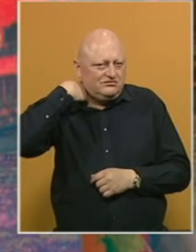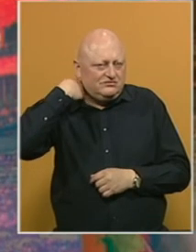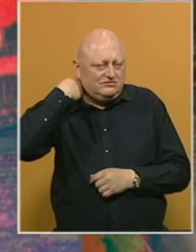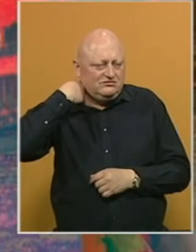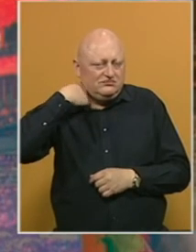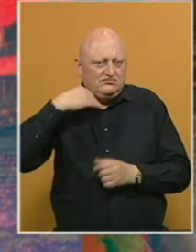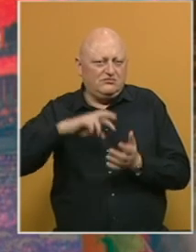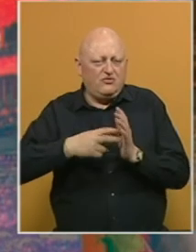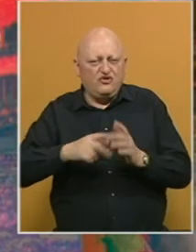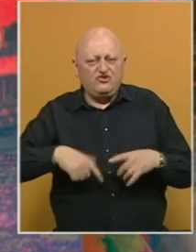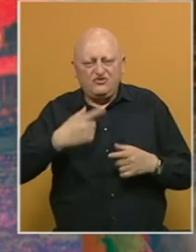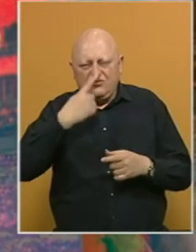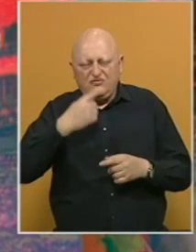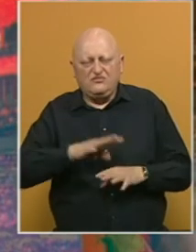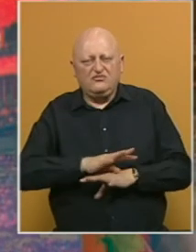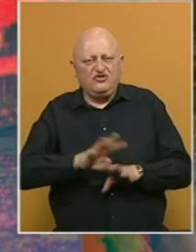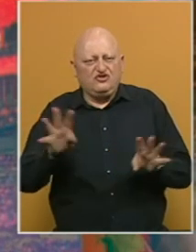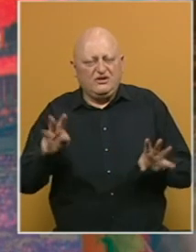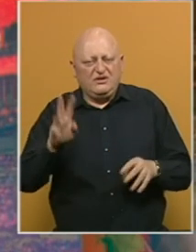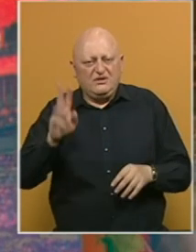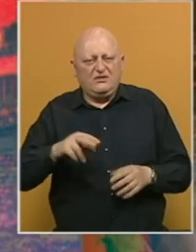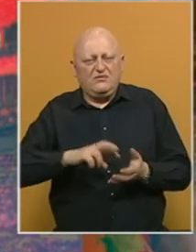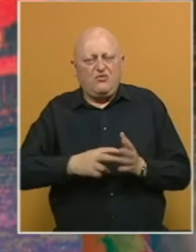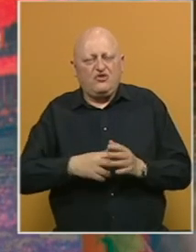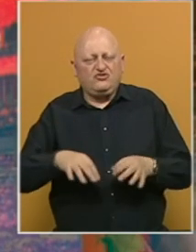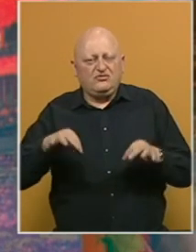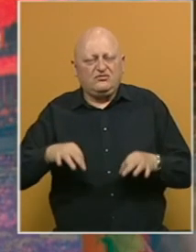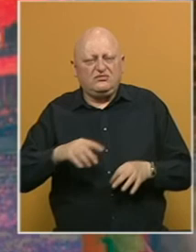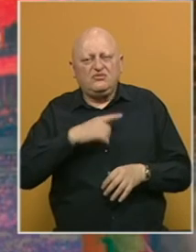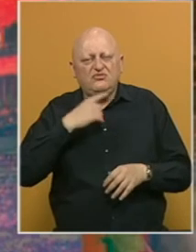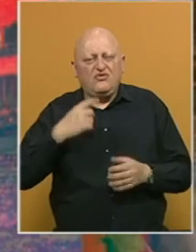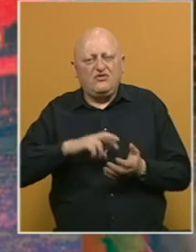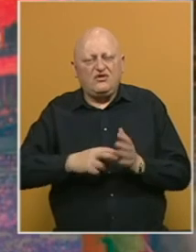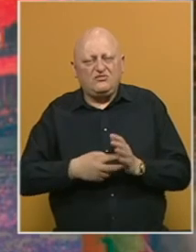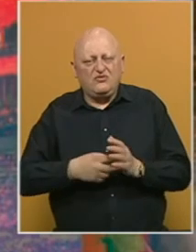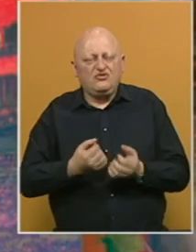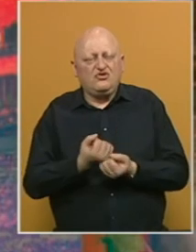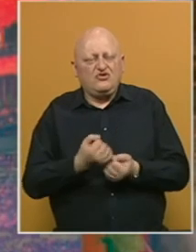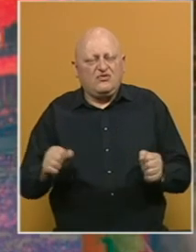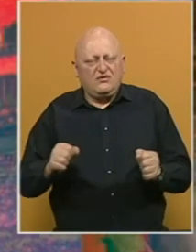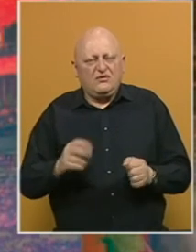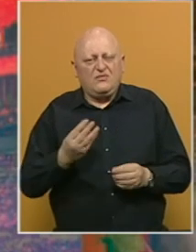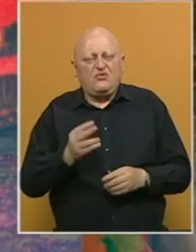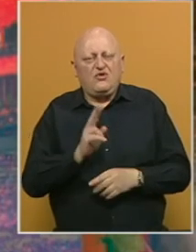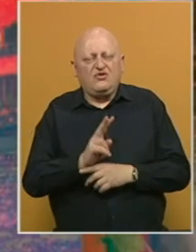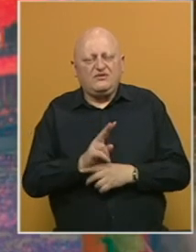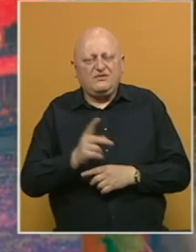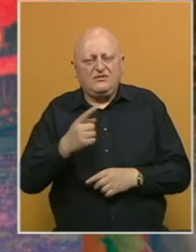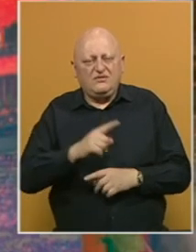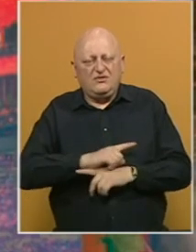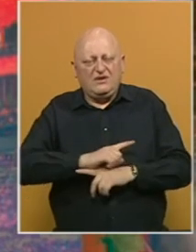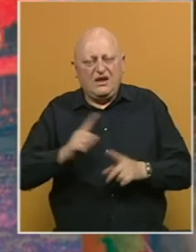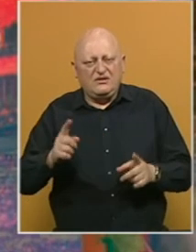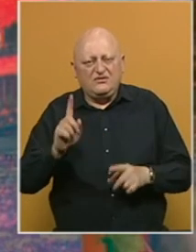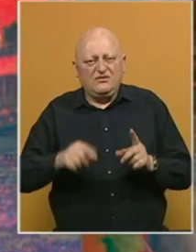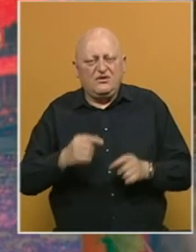Politički život u Rusiji je višestran. U principu u političkoj areni imamo dovoljno političkog pluralizma. Mnogi se protive Kremlju. Razlika je